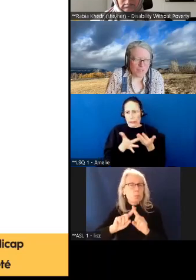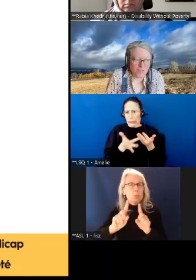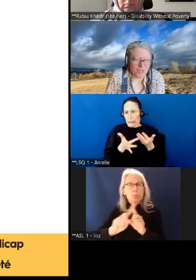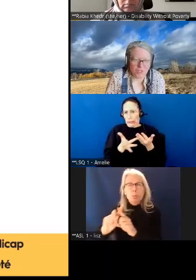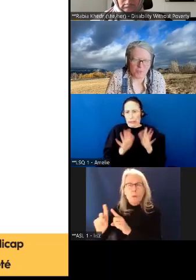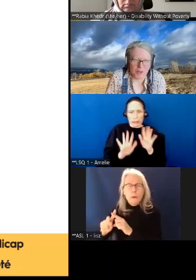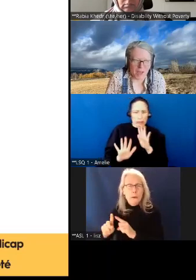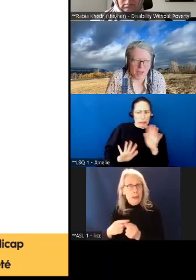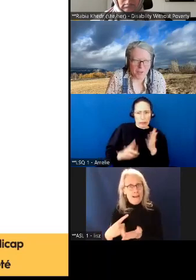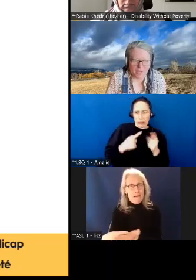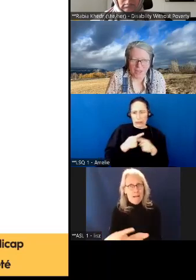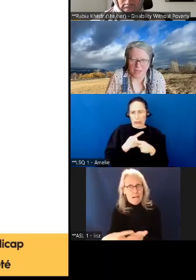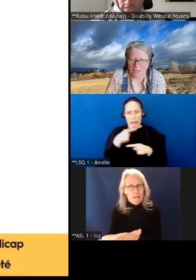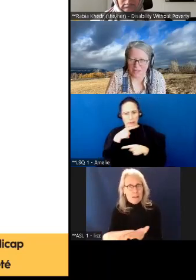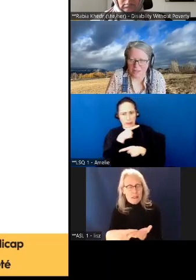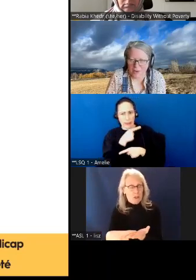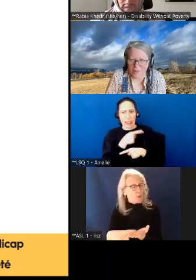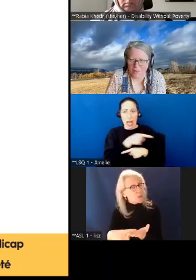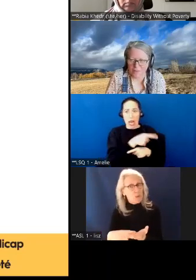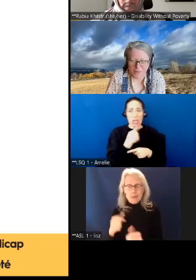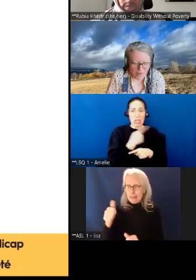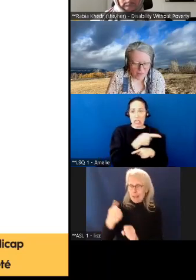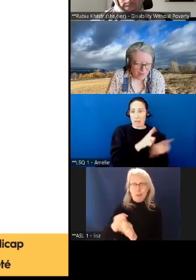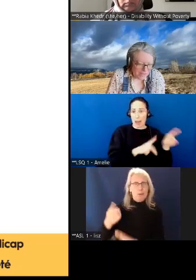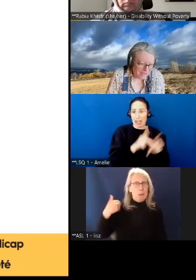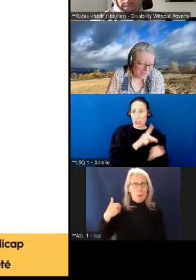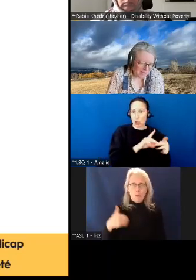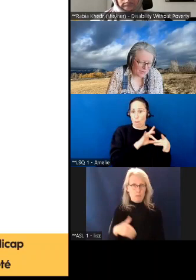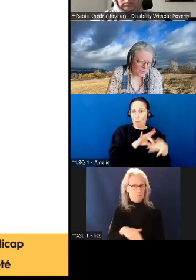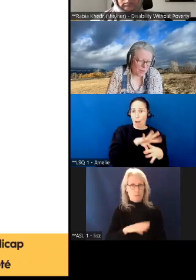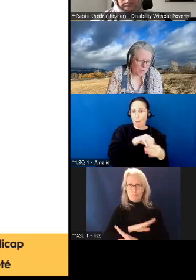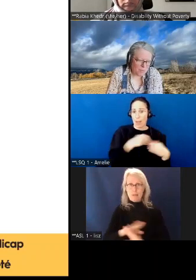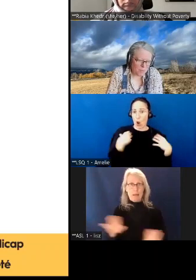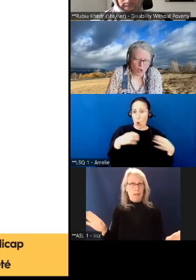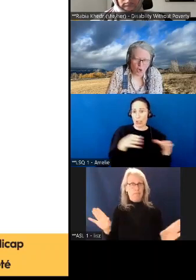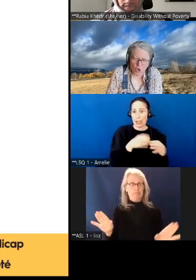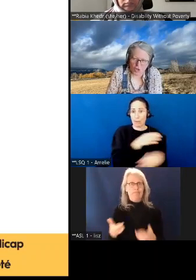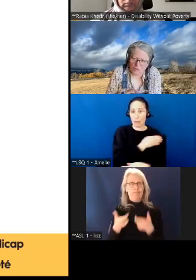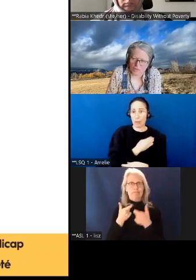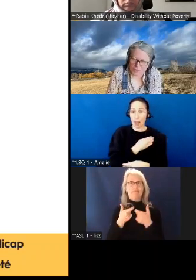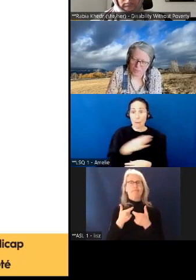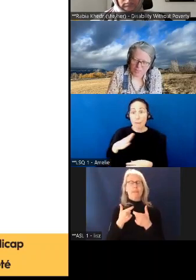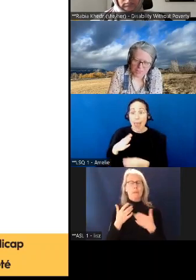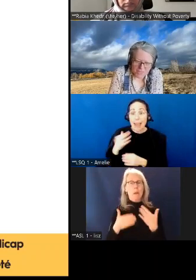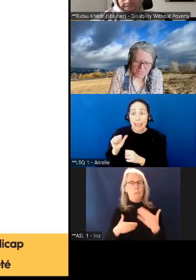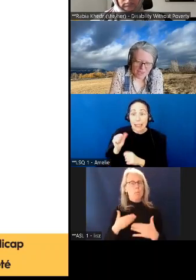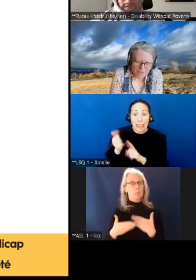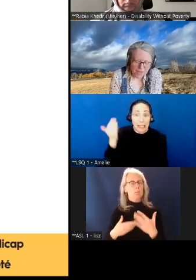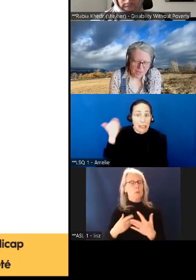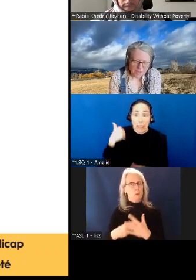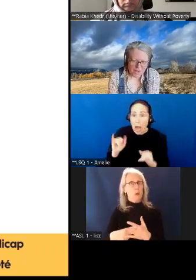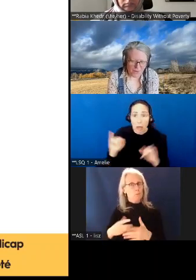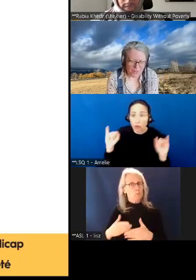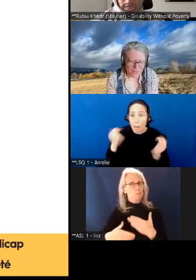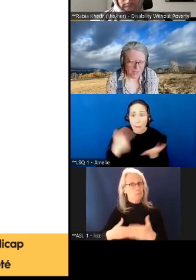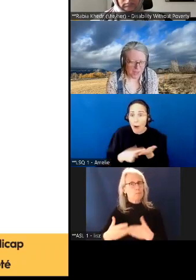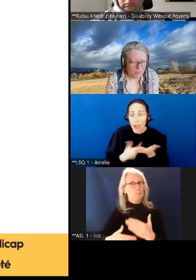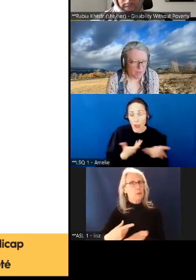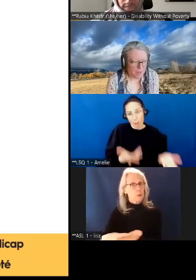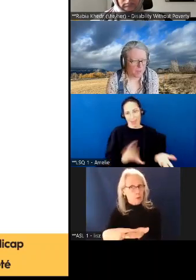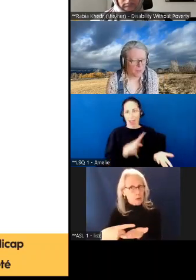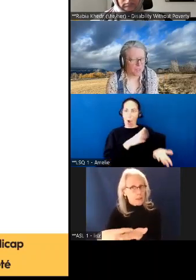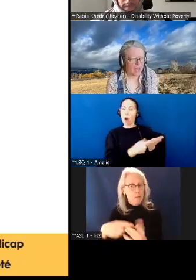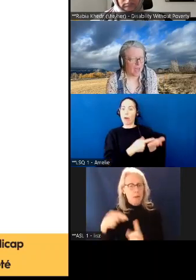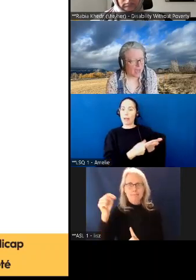les membres du conseil municipal et ces conversations n'avaient pas lieu il y a dix ans. Et donc, quand nous